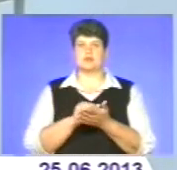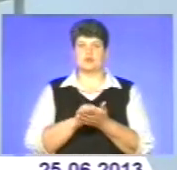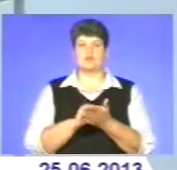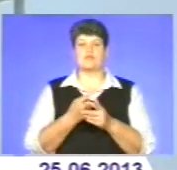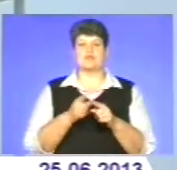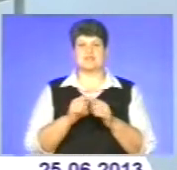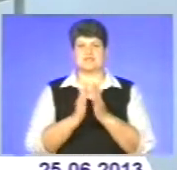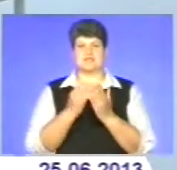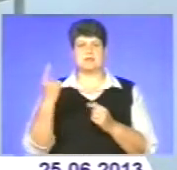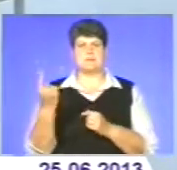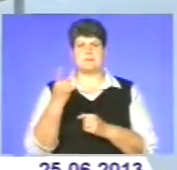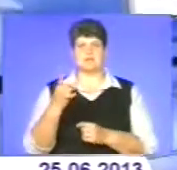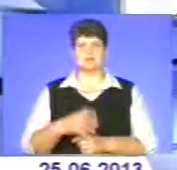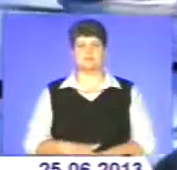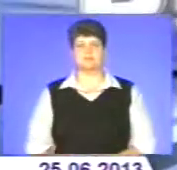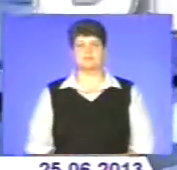вперше.